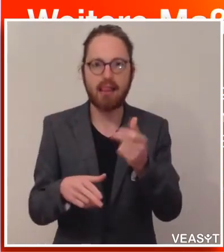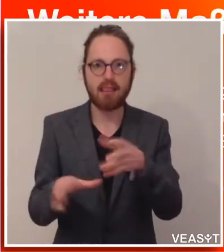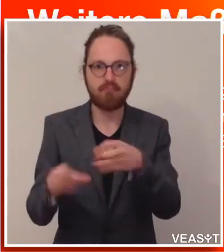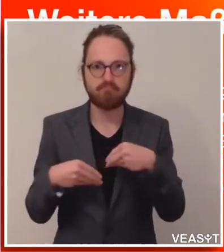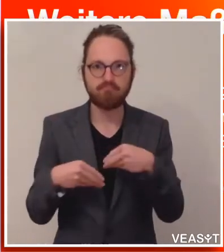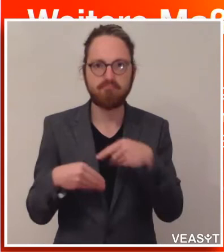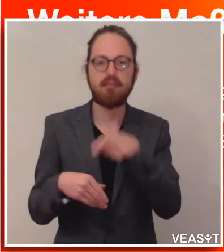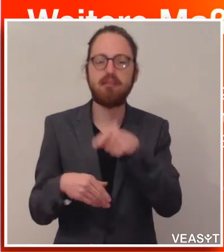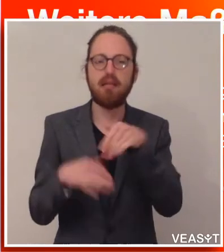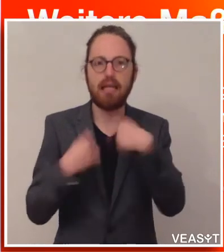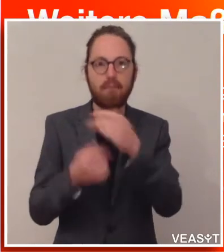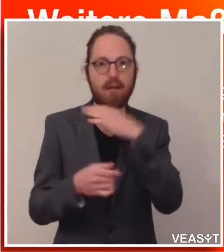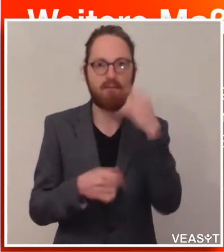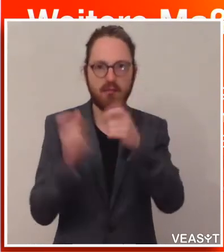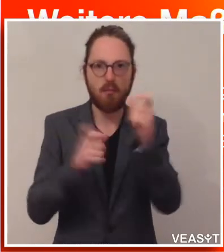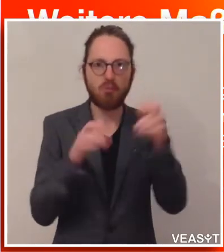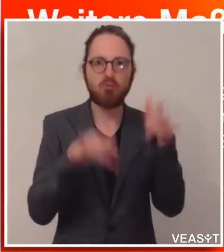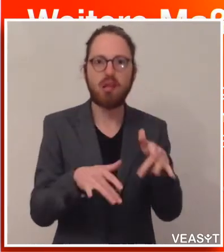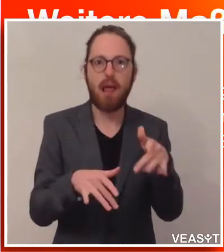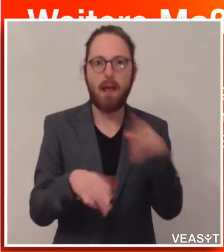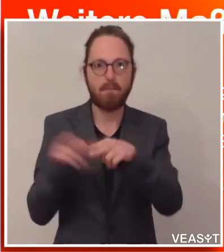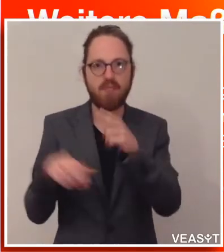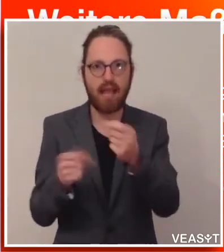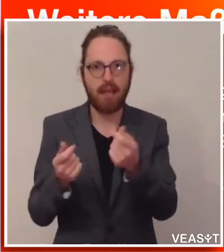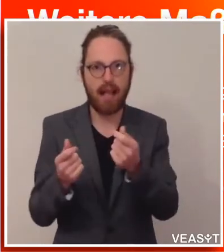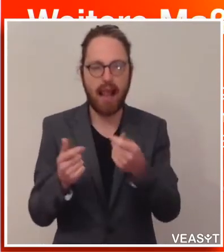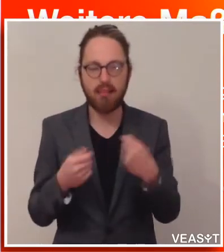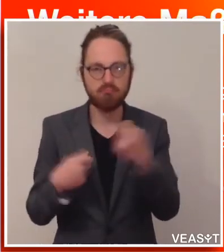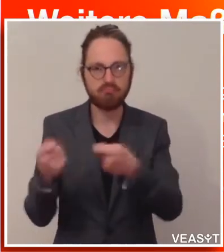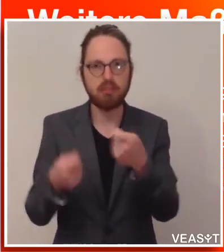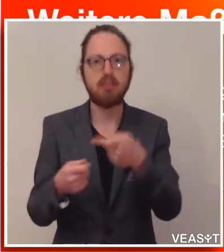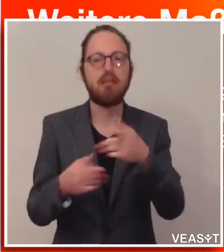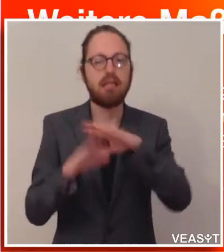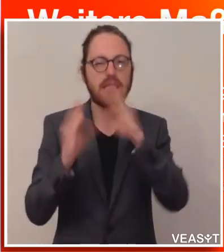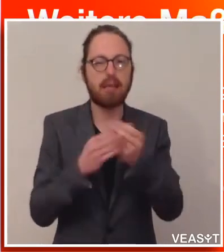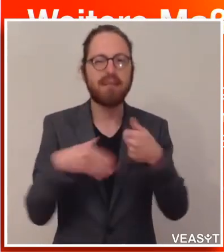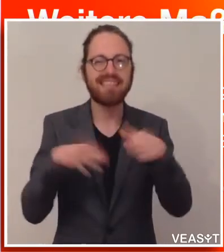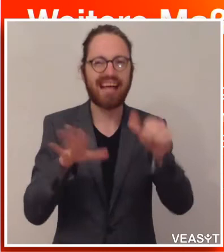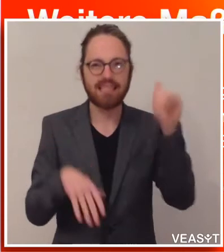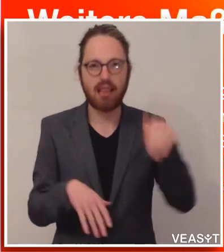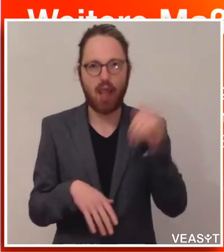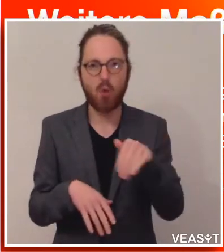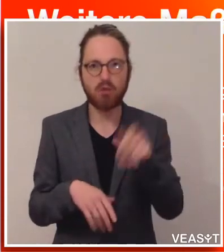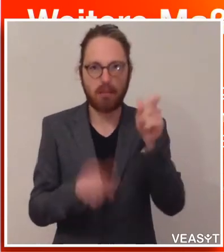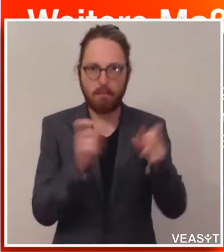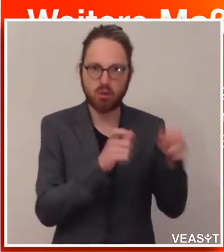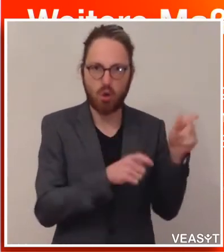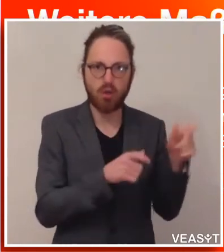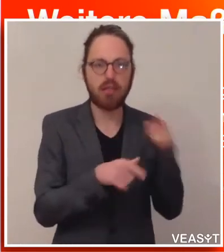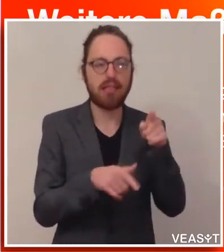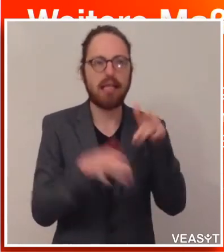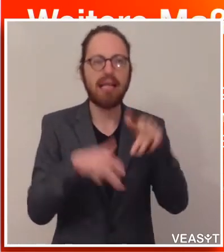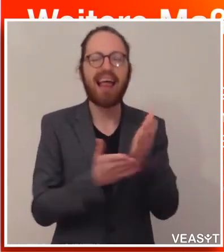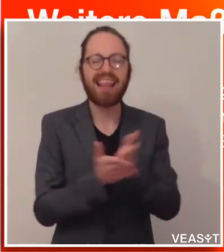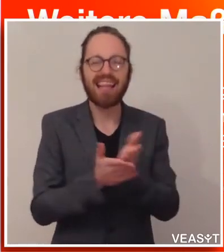Pflegegeldempfängern, die, wir haben 16.000 insgesamt, die Dienstgutscheine haben. Die können sie derzeit nicht einlösen, weil ja